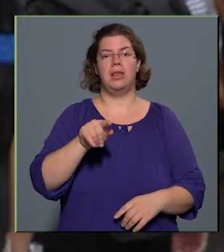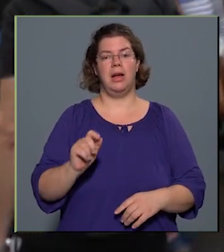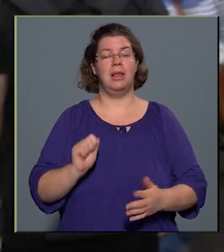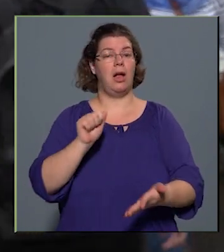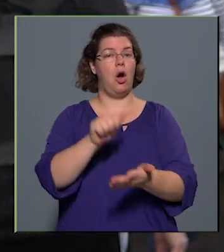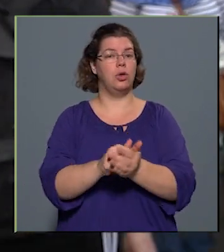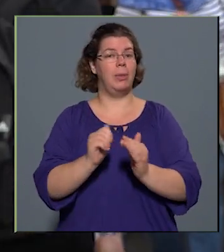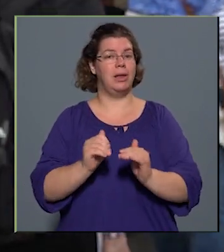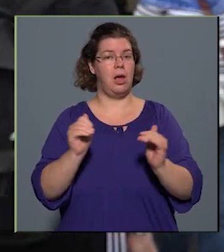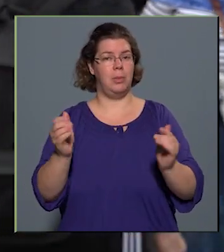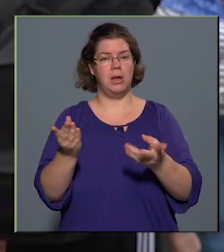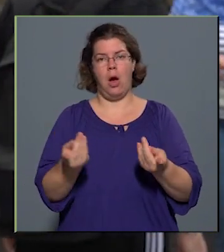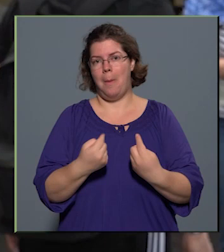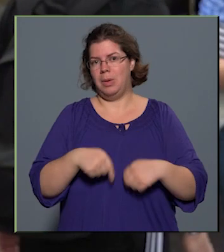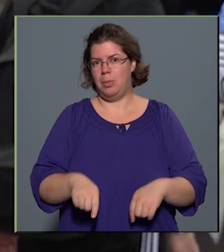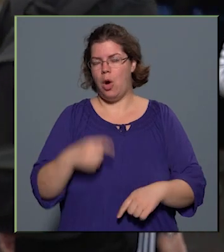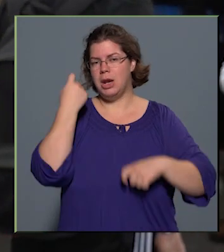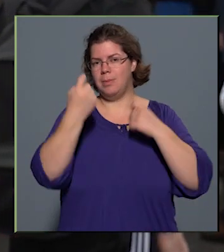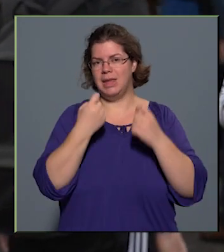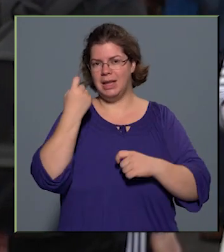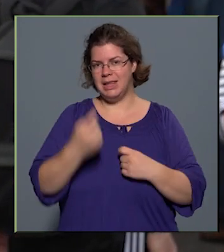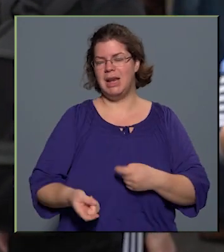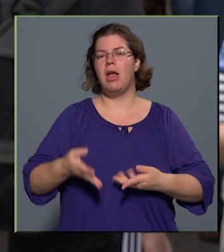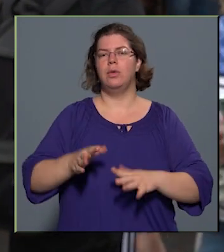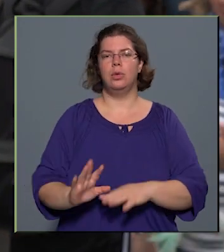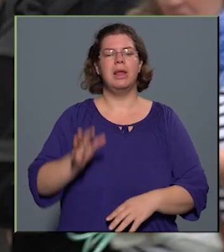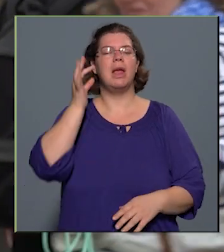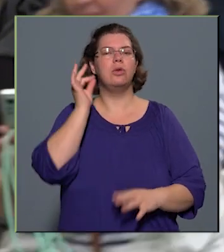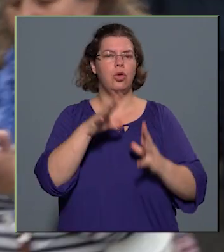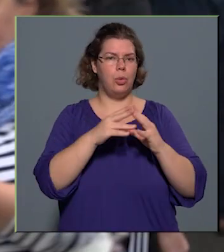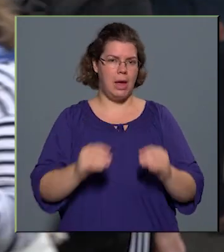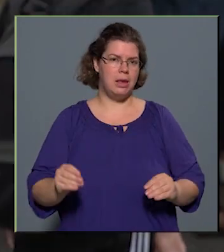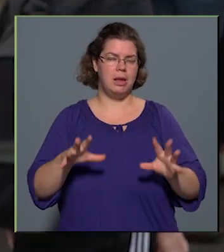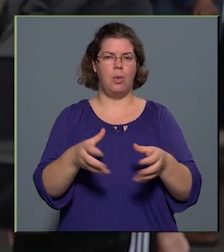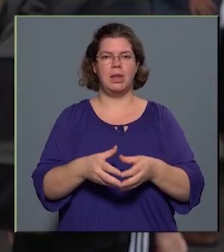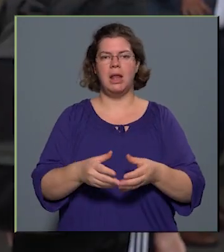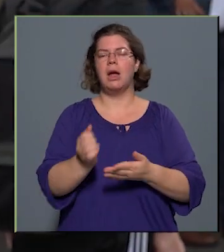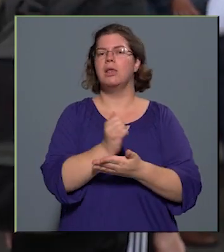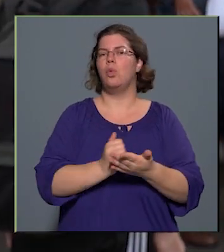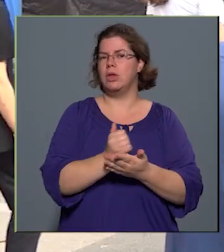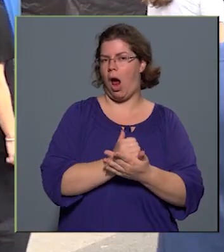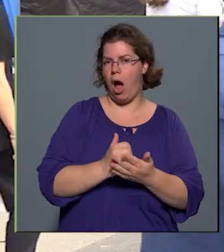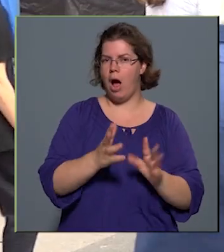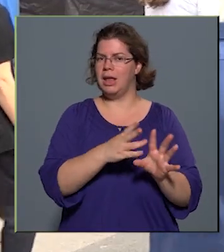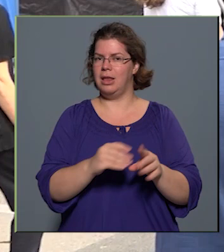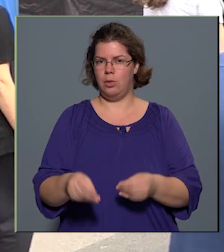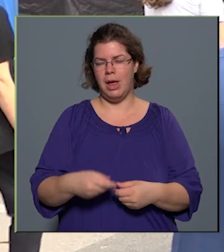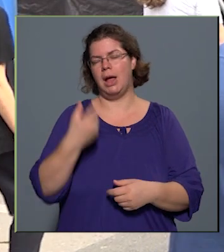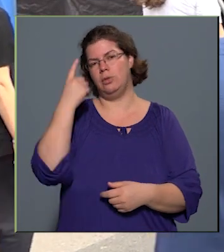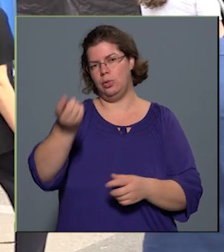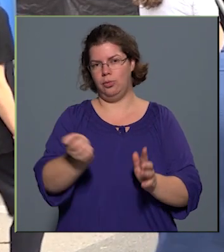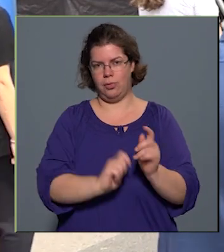adományát gyarapítja, amiből reményeink szerint majd a szülészet-nőgyúgyászati osztálynak egy út rangkészüléket tudunk vásárolni. Milyen